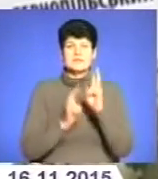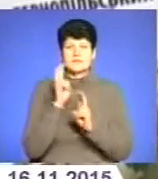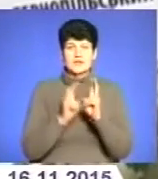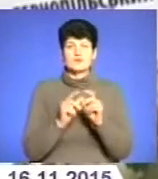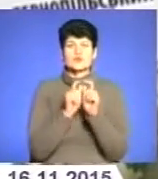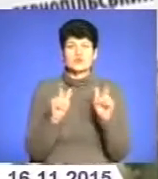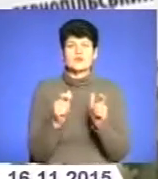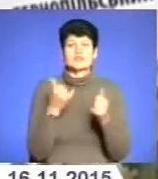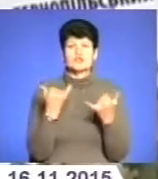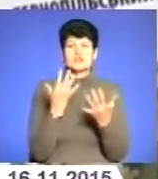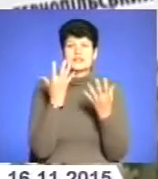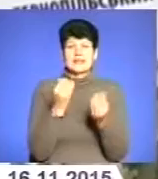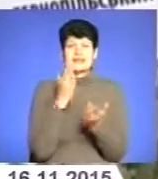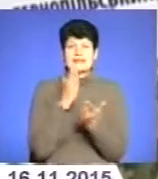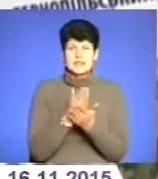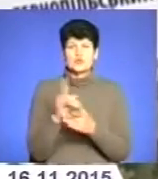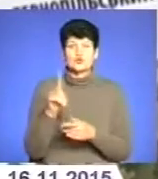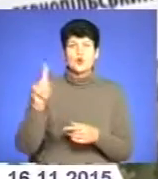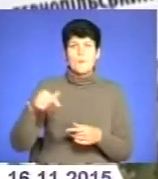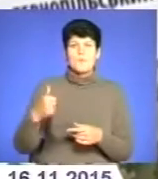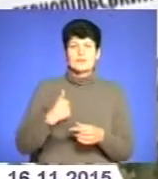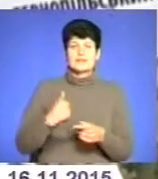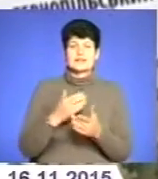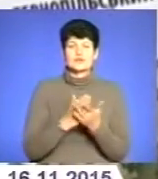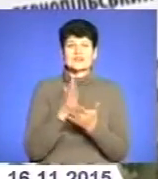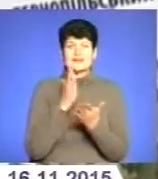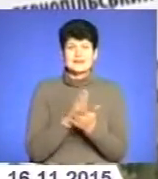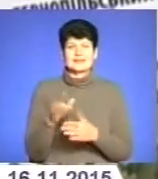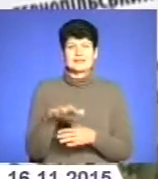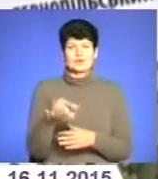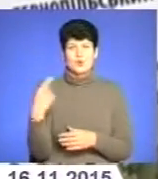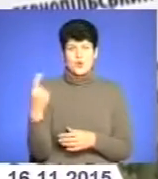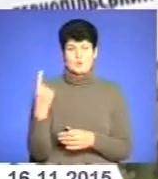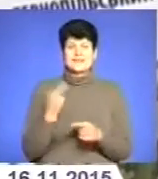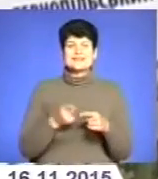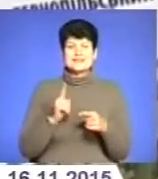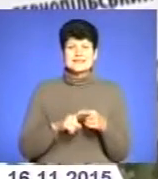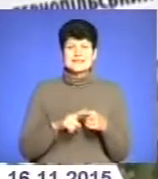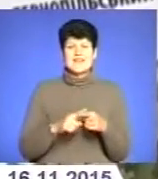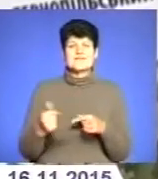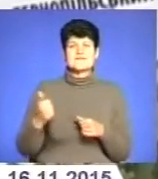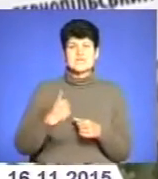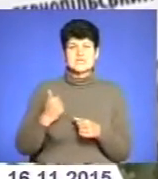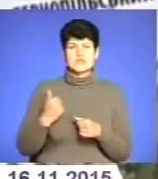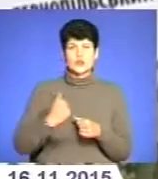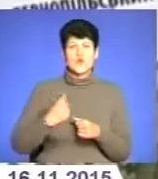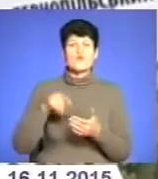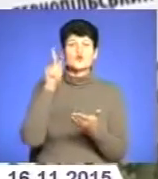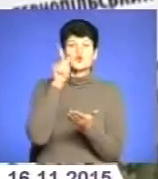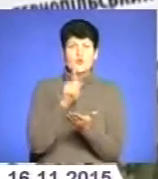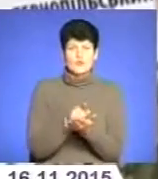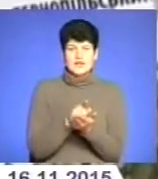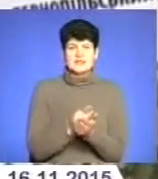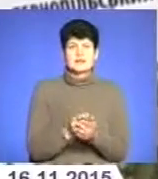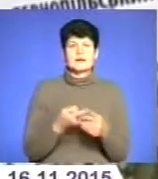сьогоднішній день є, щодо мобіляційного ресурсу, який у нас є на території області. Це і по військовозобов'язаним, і